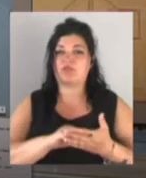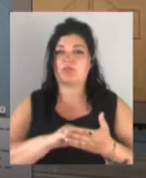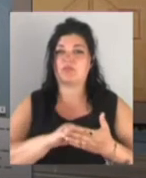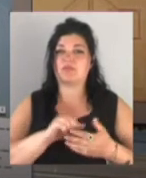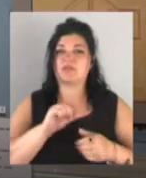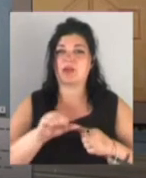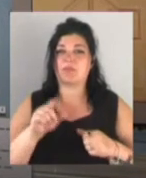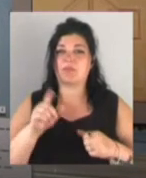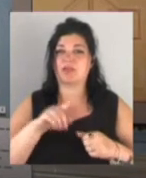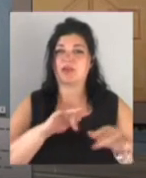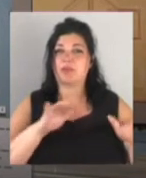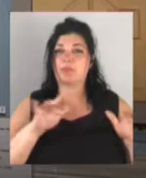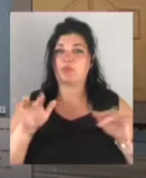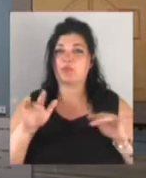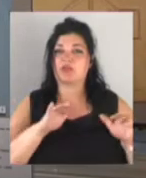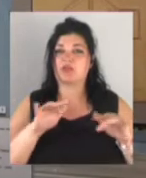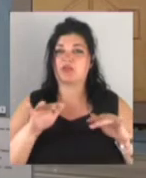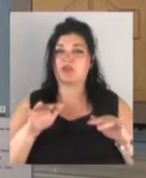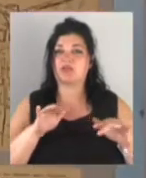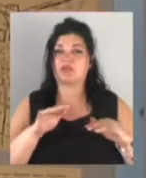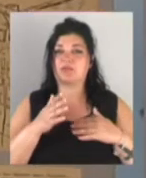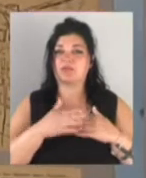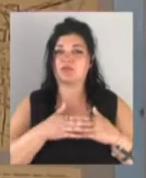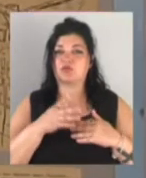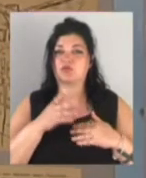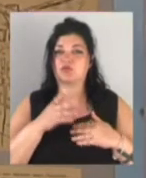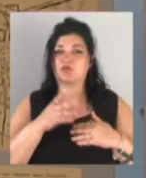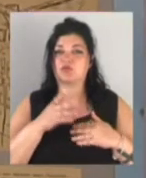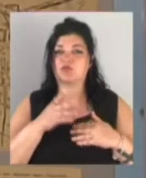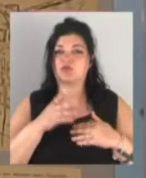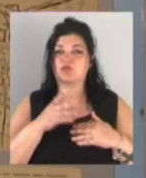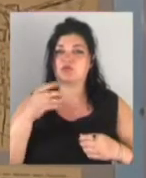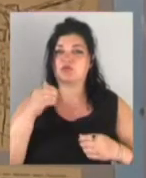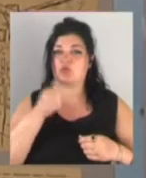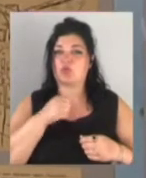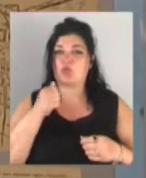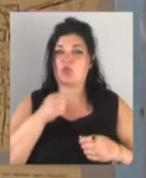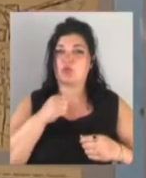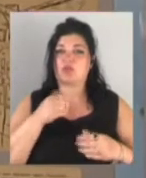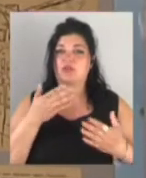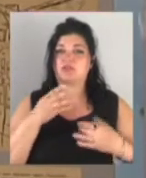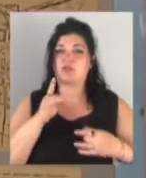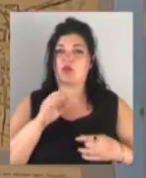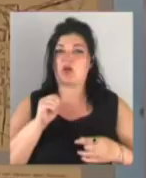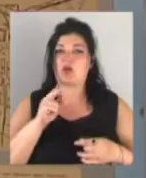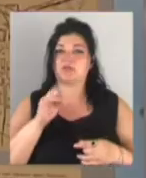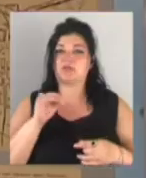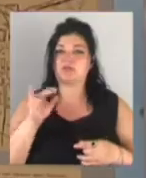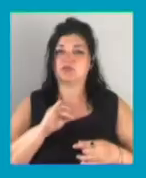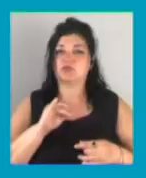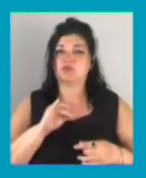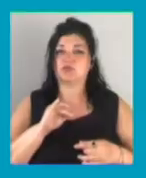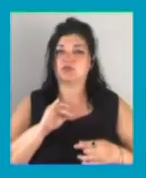1415 року. Йдеться про акцію короля Володислава ІІ